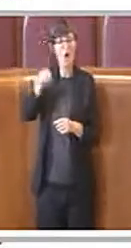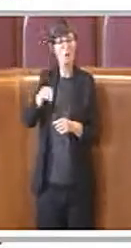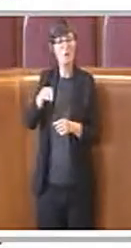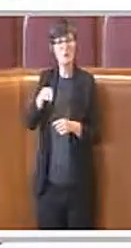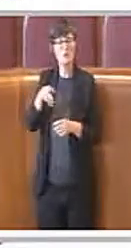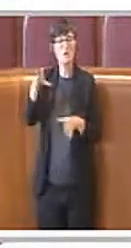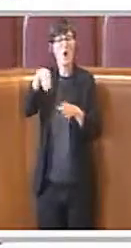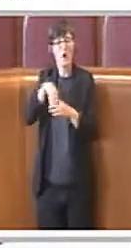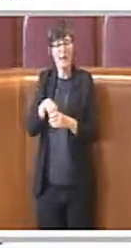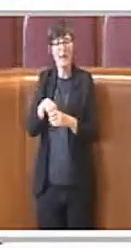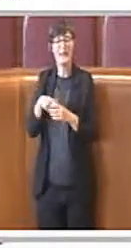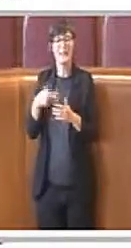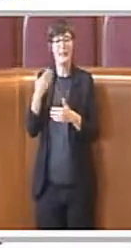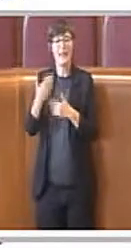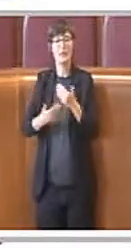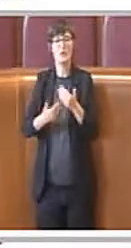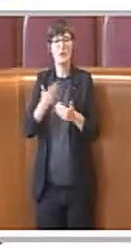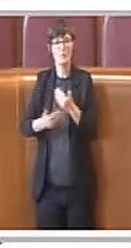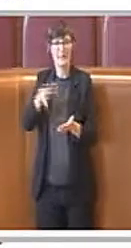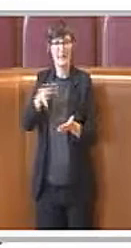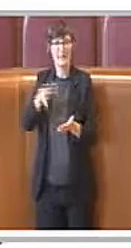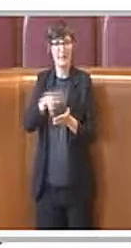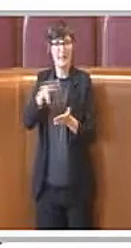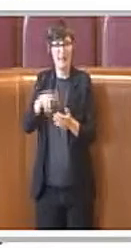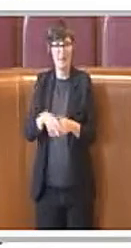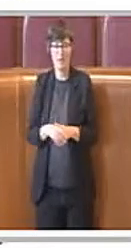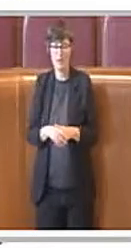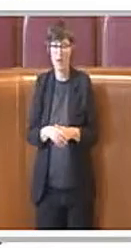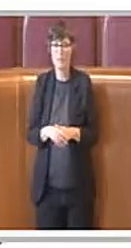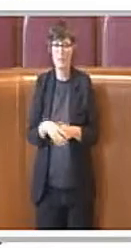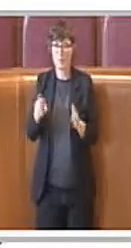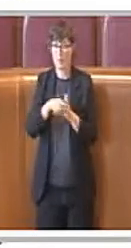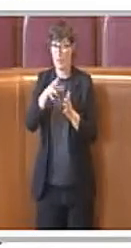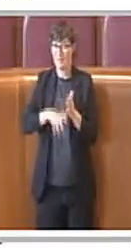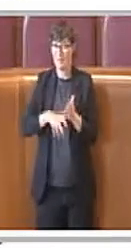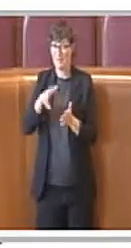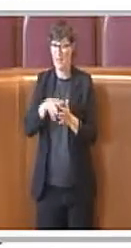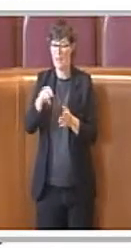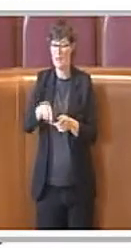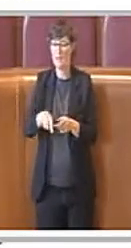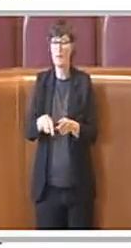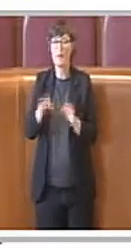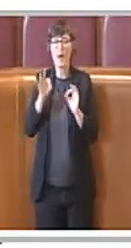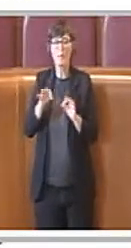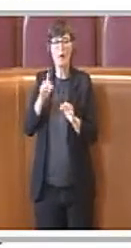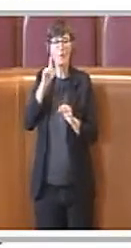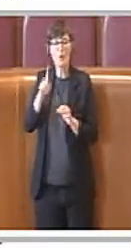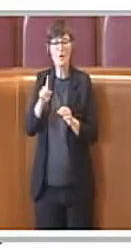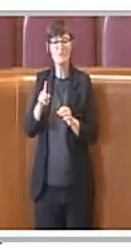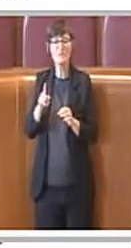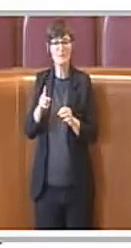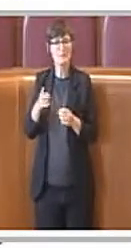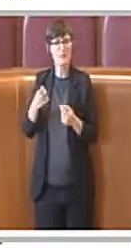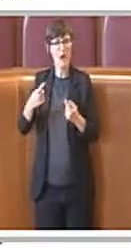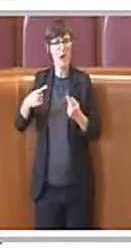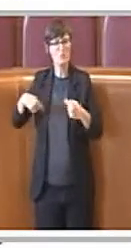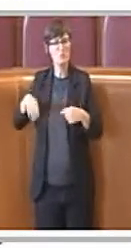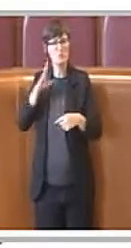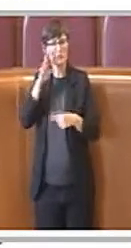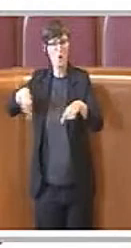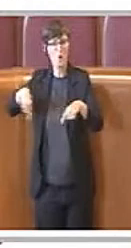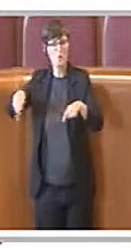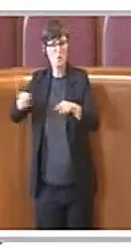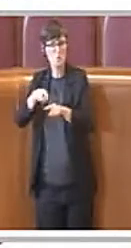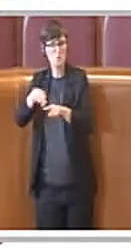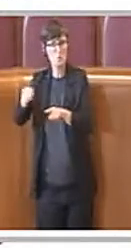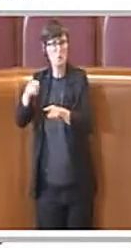leader di approvazione dell'atto deliberativo. In particolare, nel caso in cui gli organi della consulta ritengano di voler proporre osservazioni,